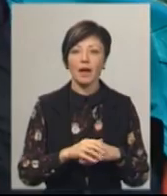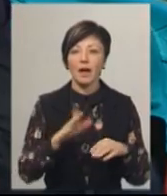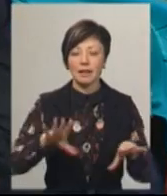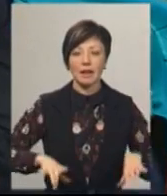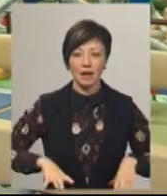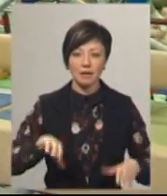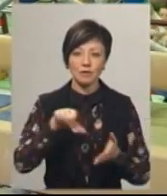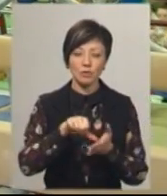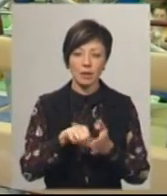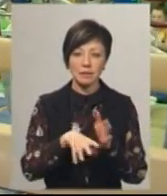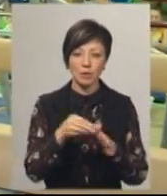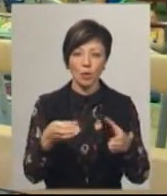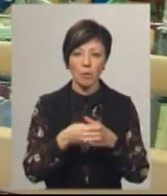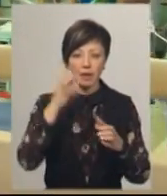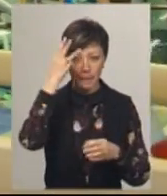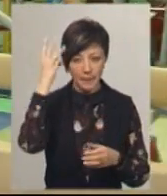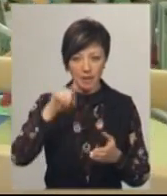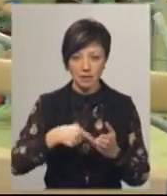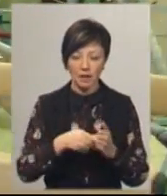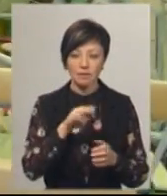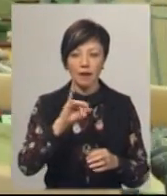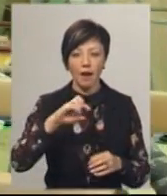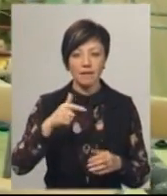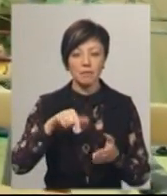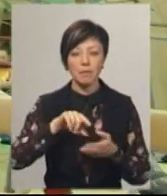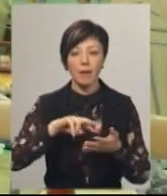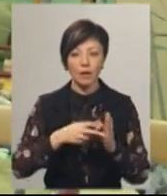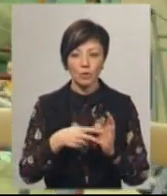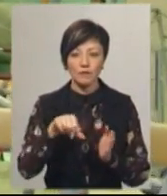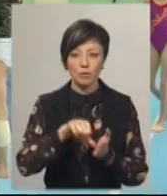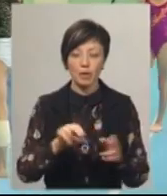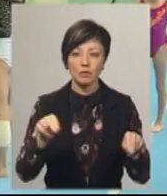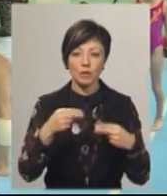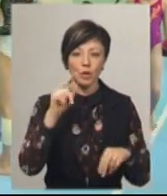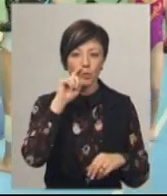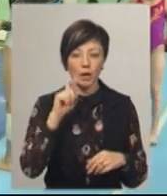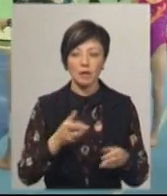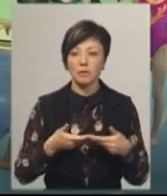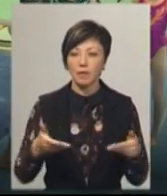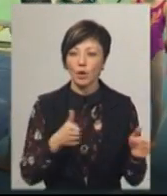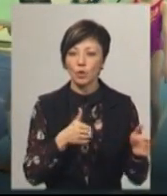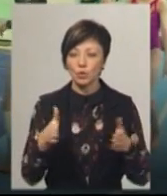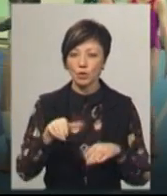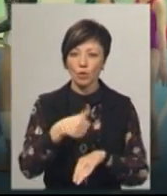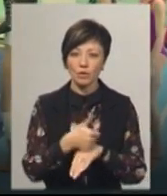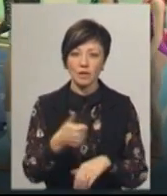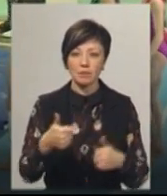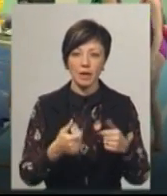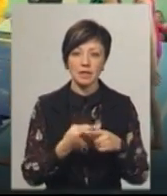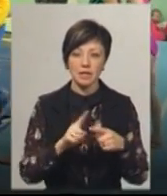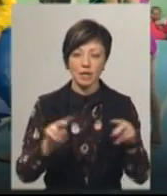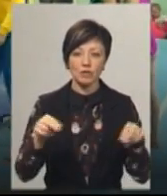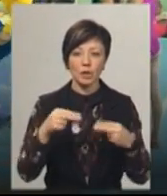Йорченко виступають у збірній команди Хмельницького. В травні планують виступати на чемпіонаті України. Ми готуємося до основних стартів, це